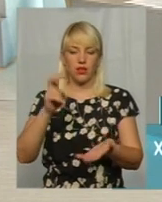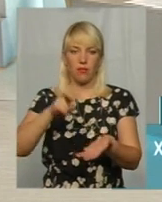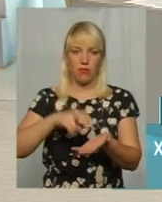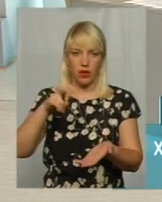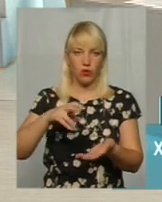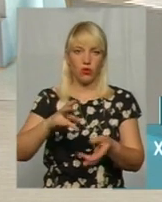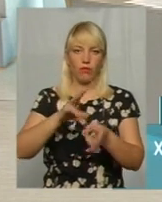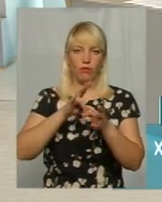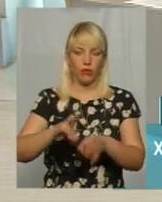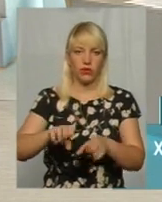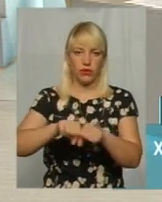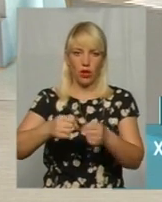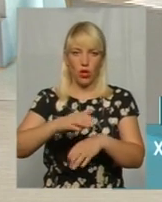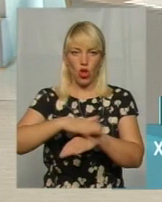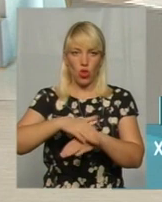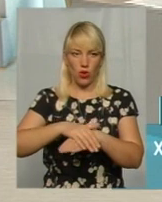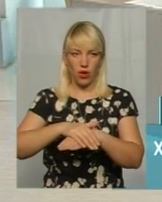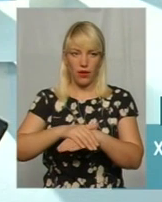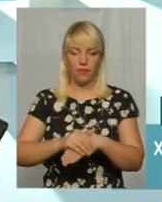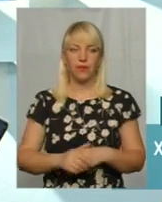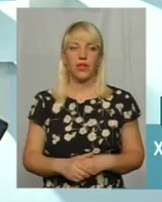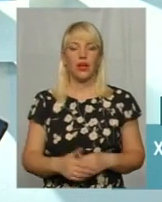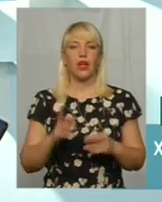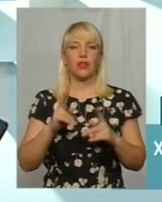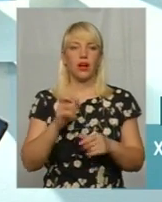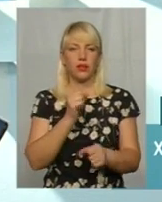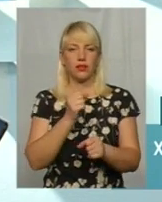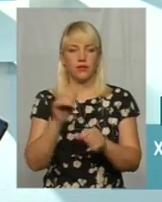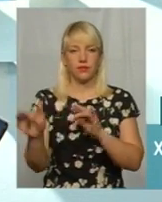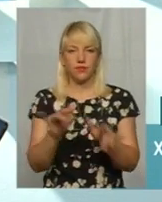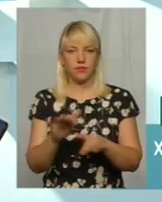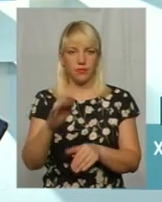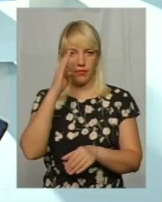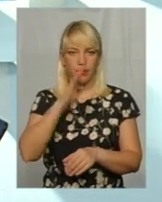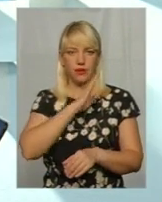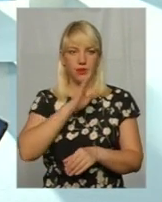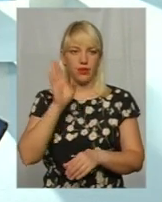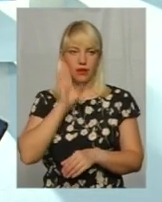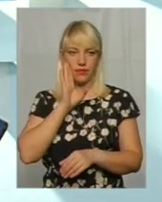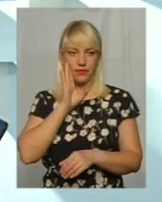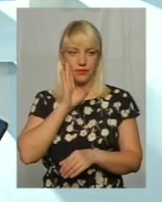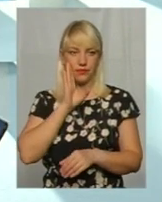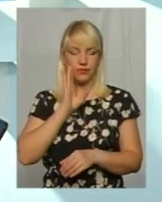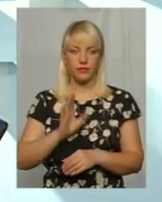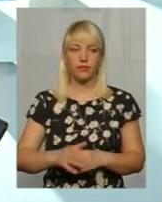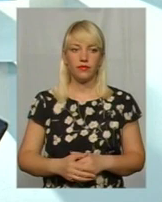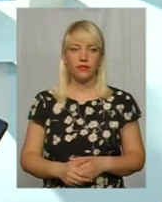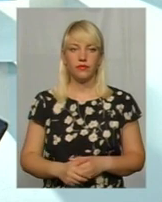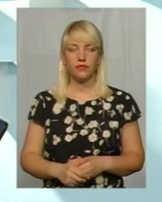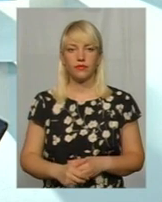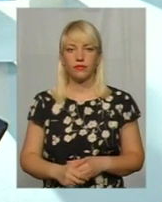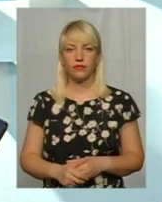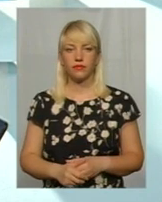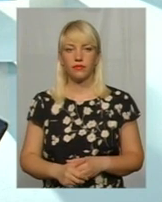зламали кістку. Алгоритм дій батьків і алгоритм взагалі співпраці особи, який завдано шкоду з органами